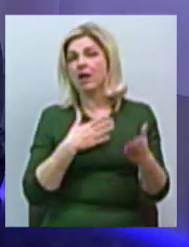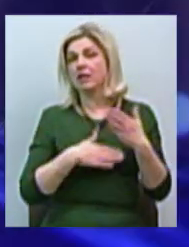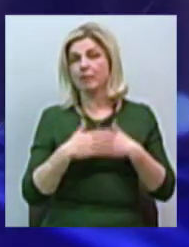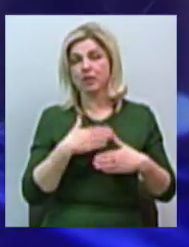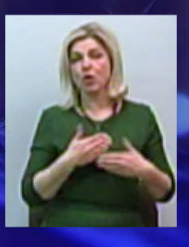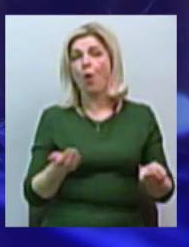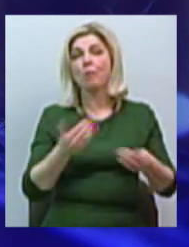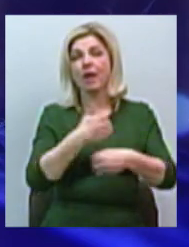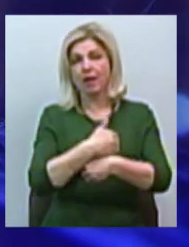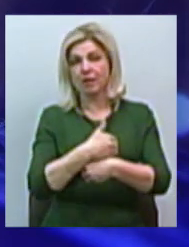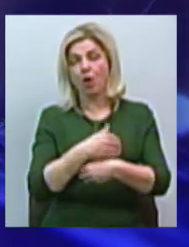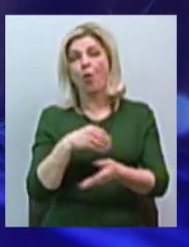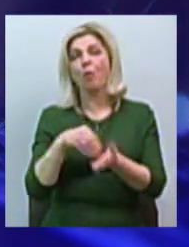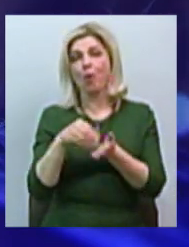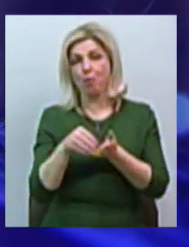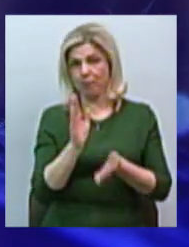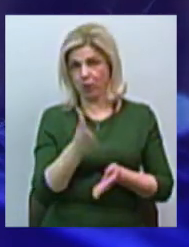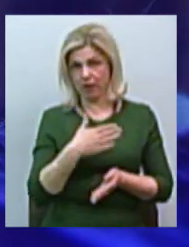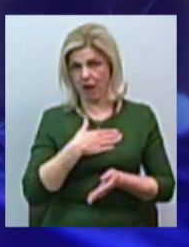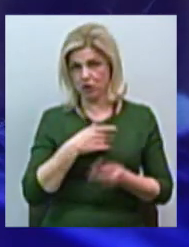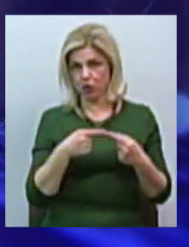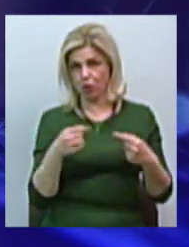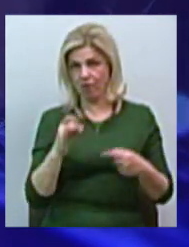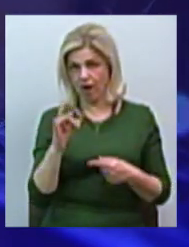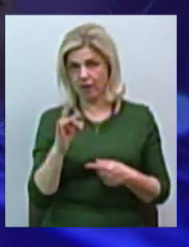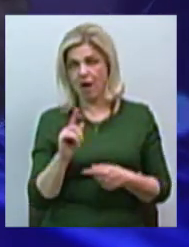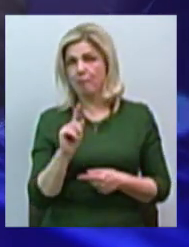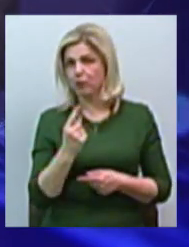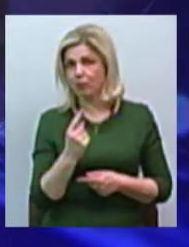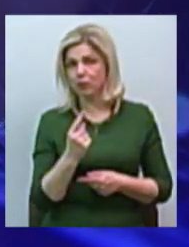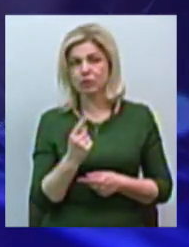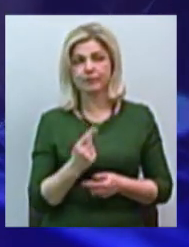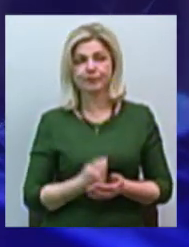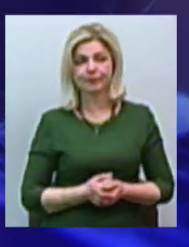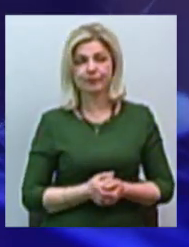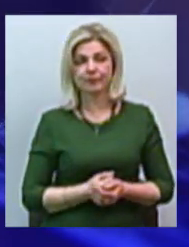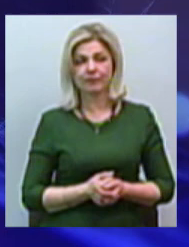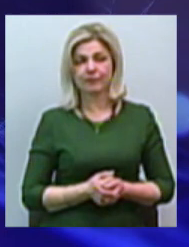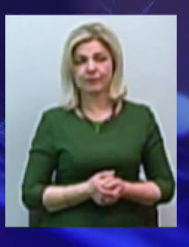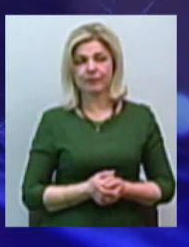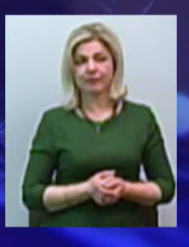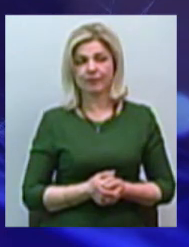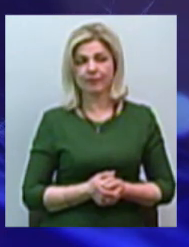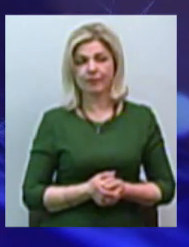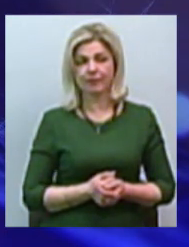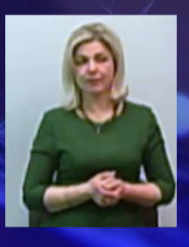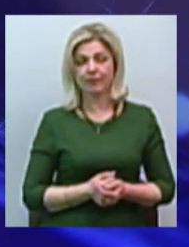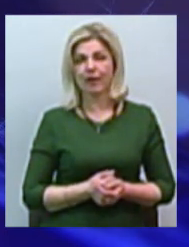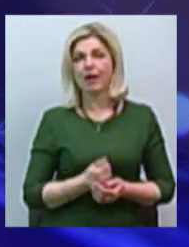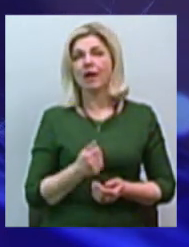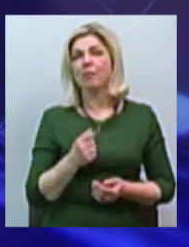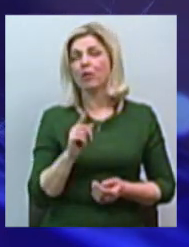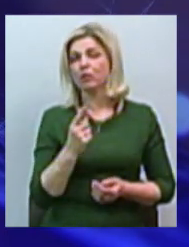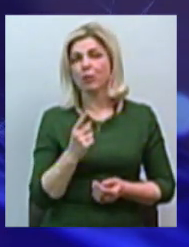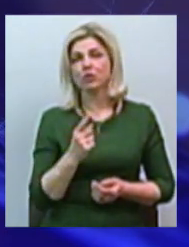бросятся покупать наш товар, потому что действительно протекционизм там он не жесткий, скажем так, они